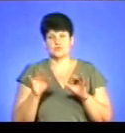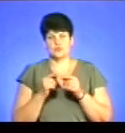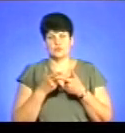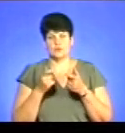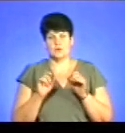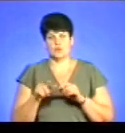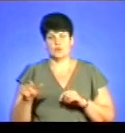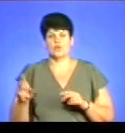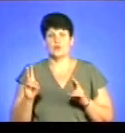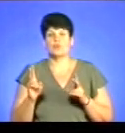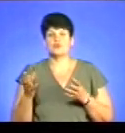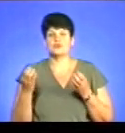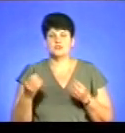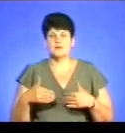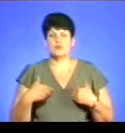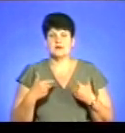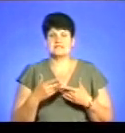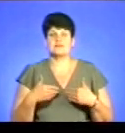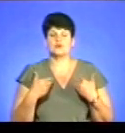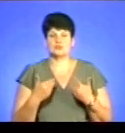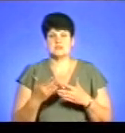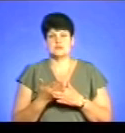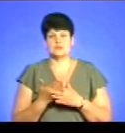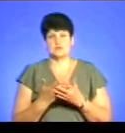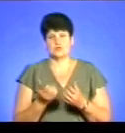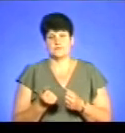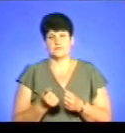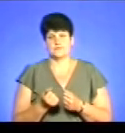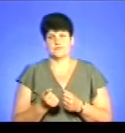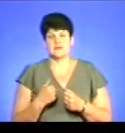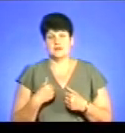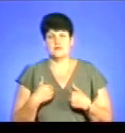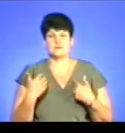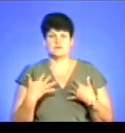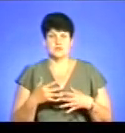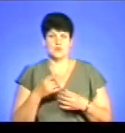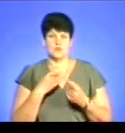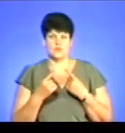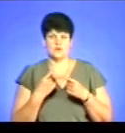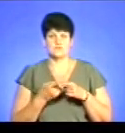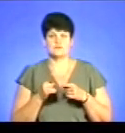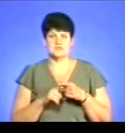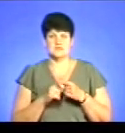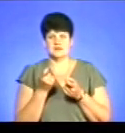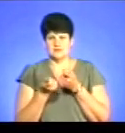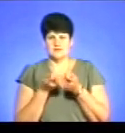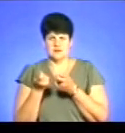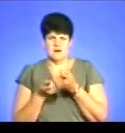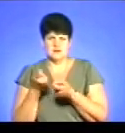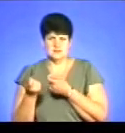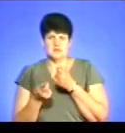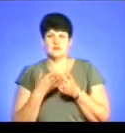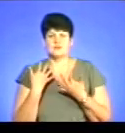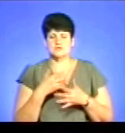до людей. Кому ще порадити все ж таки звернутися за субсидією? Так, як я говорив, всі нюанси, які ми називали